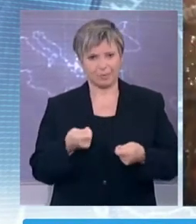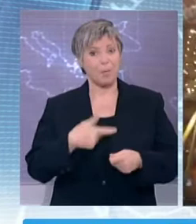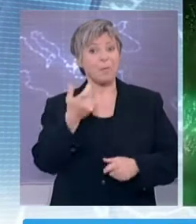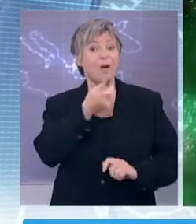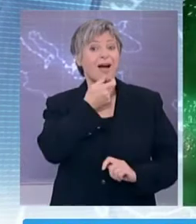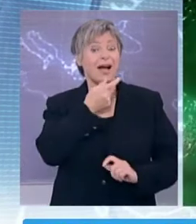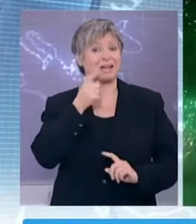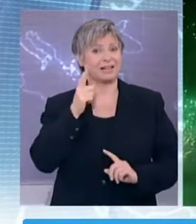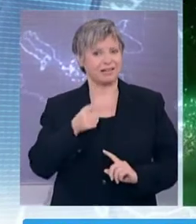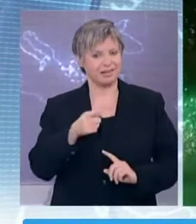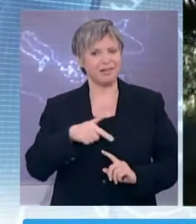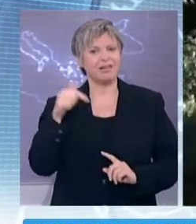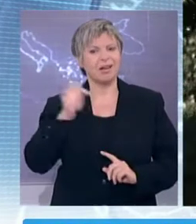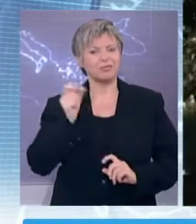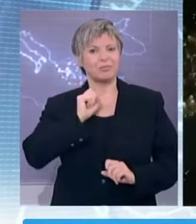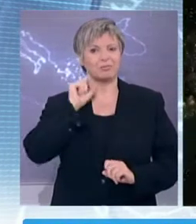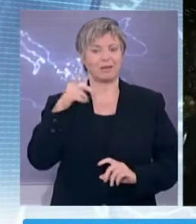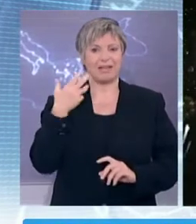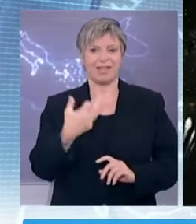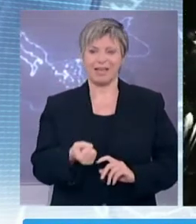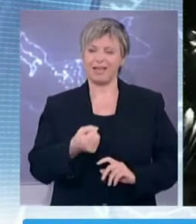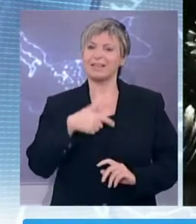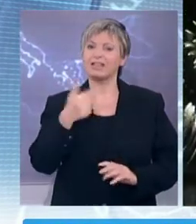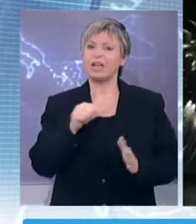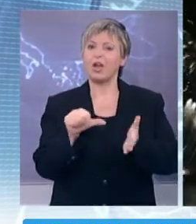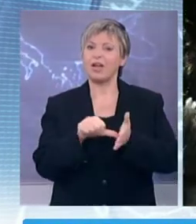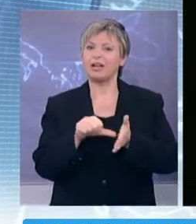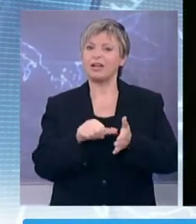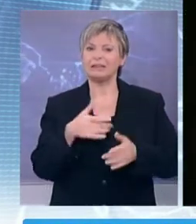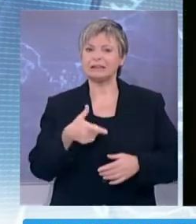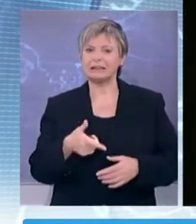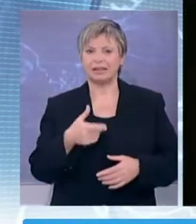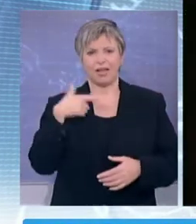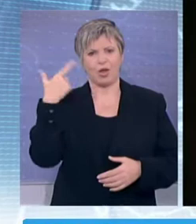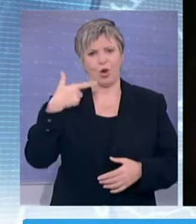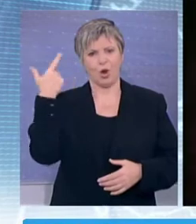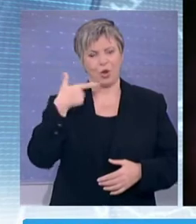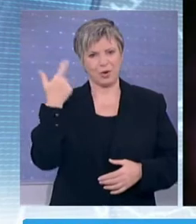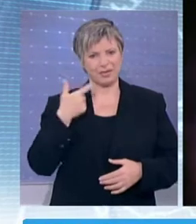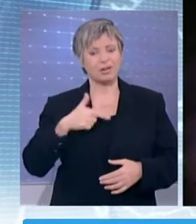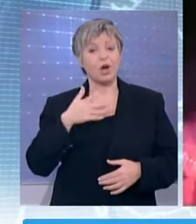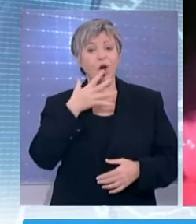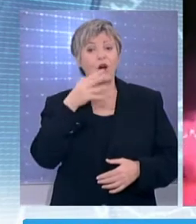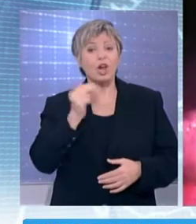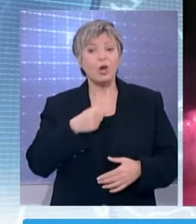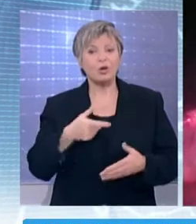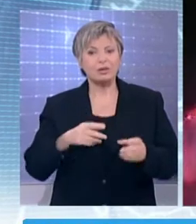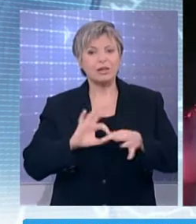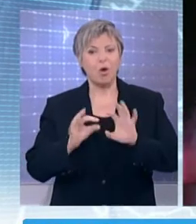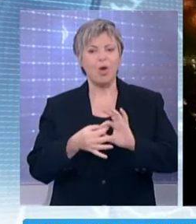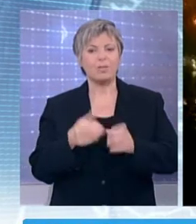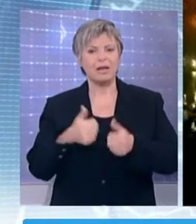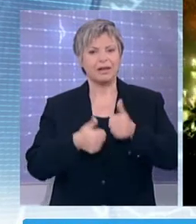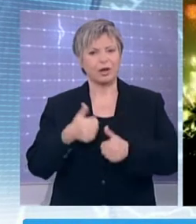Λαμπρή ήταν οι εορτασμοί στο Λονδίνο, καθώς η πόλη υποδέχεται φέτος την Ολυμπιάδα και το Λονδίνο αναμένει να έχει μεγάλα έσοδα και τεράστιο